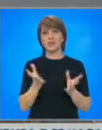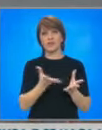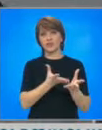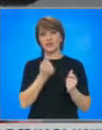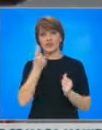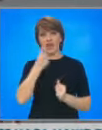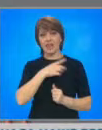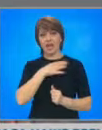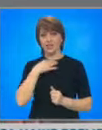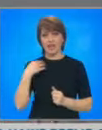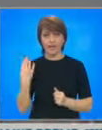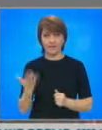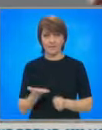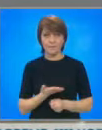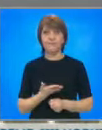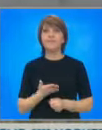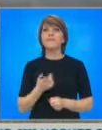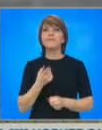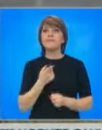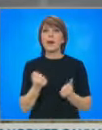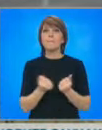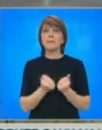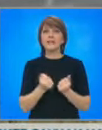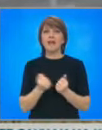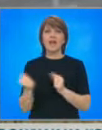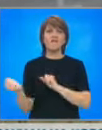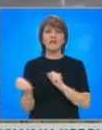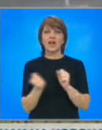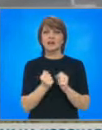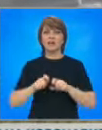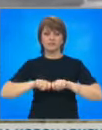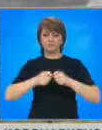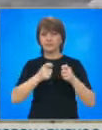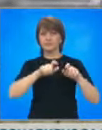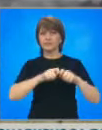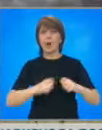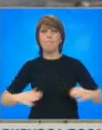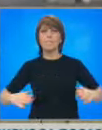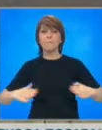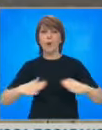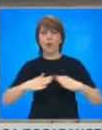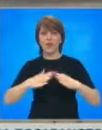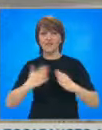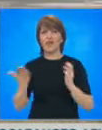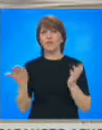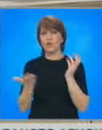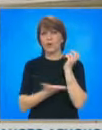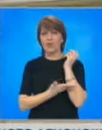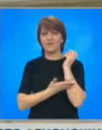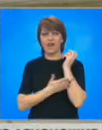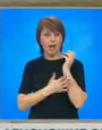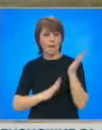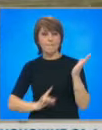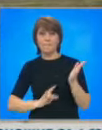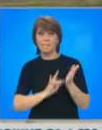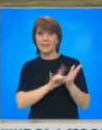острова. На места силният вятър е повредил покриви и е повалил дървета. Пистите на летище Хи и Троу се превърнаха в